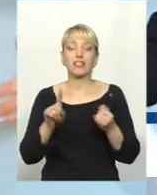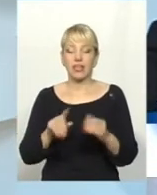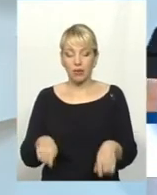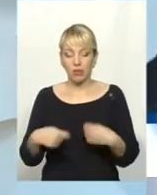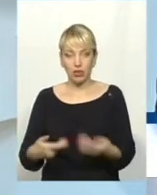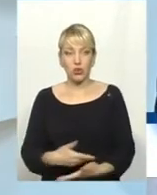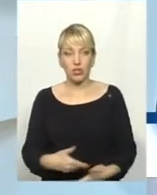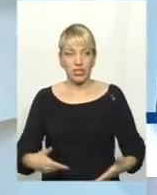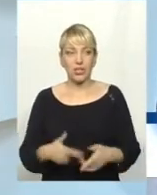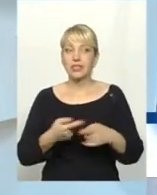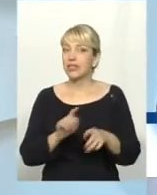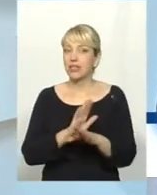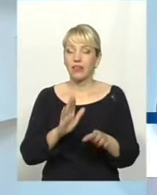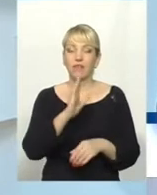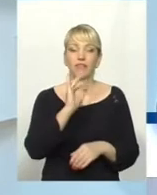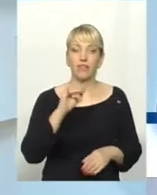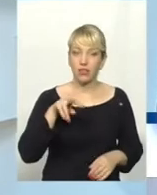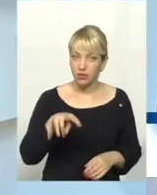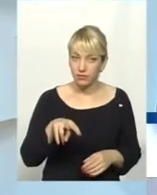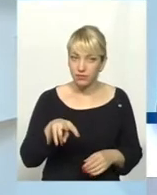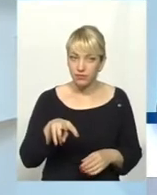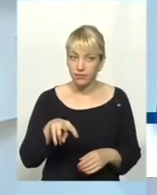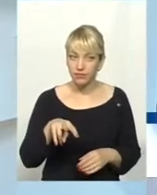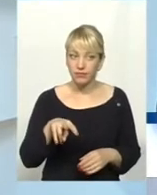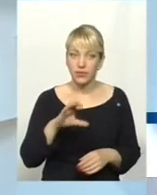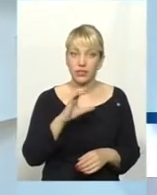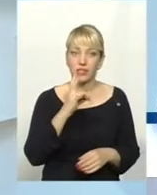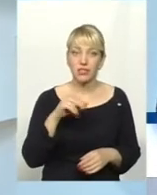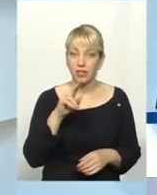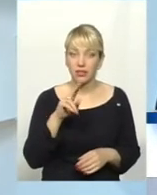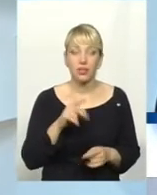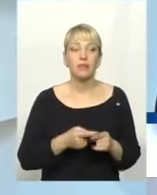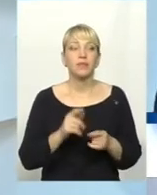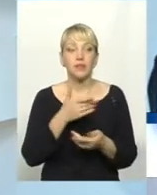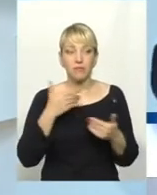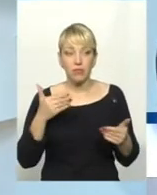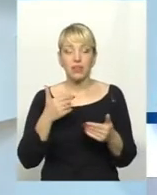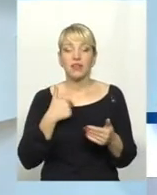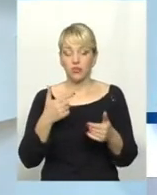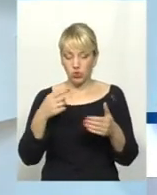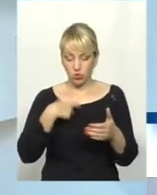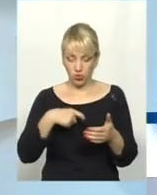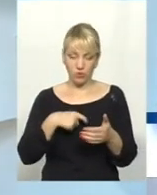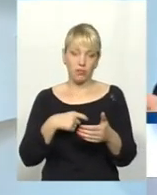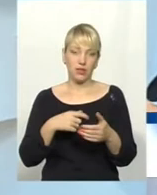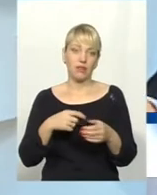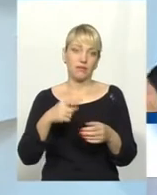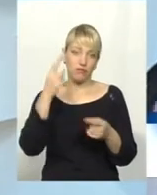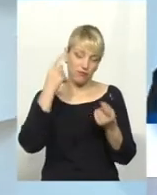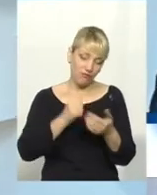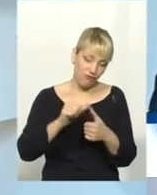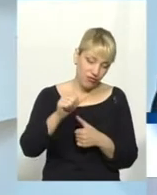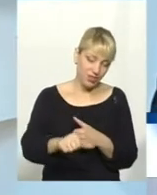ті інфекції. Вілл-снід. Ми собі виділили, я придумали, так далі. Це